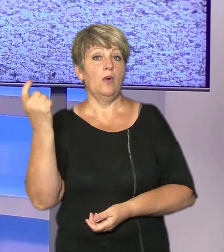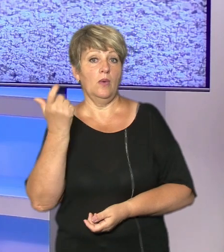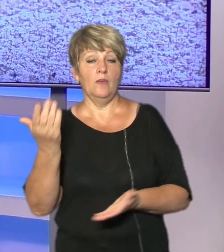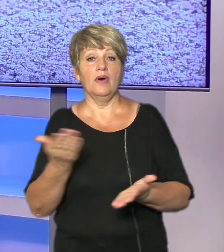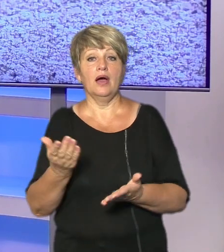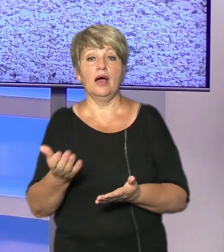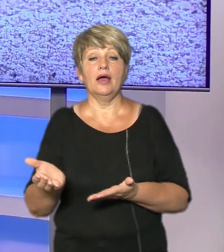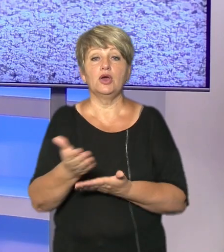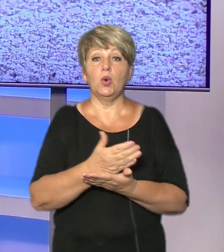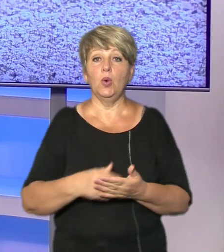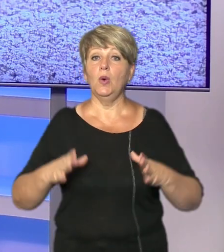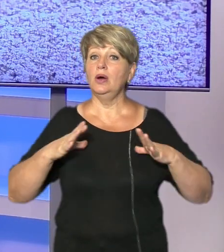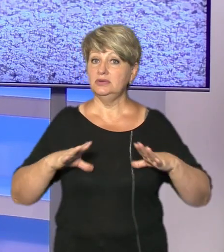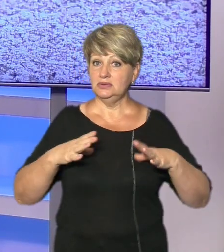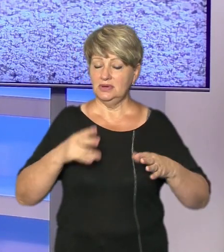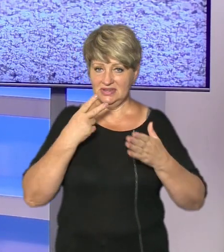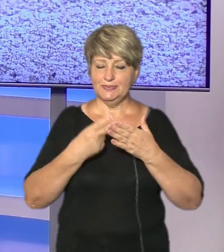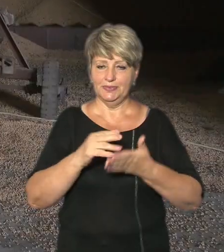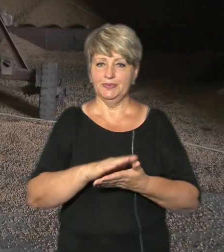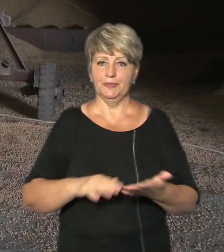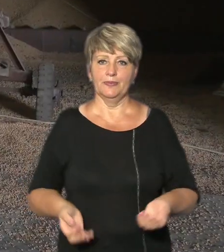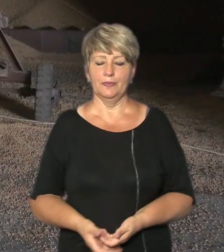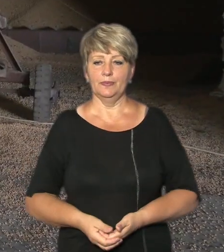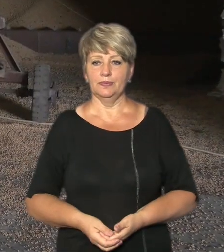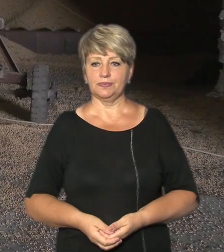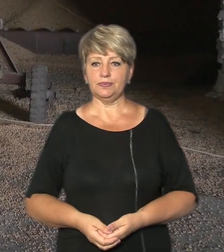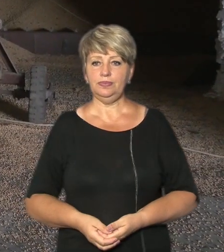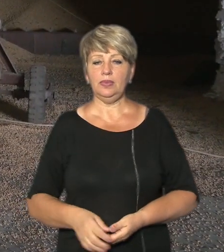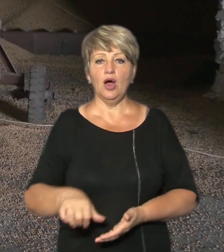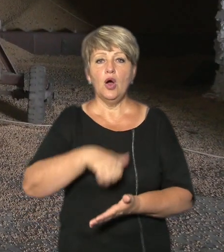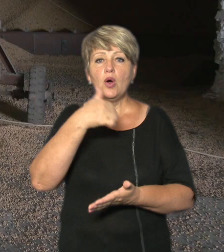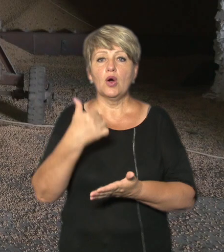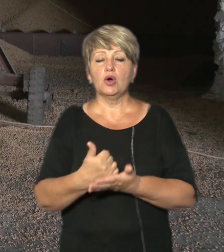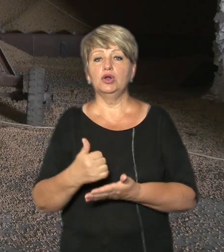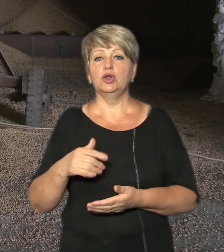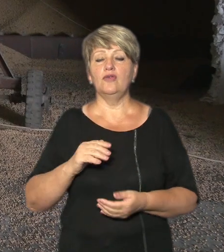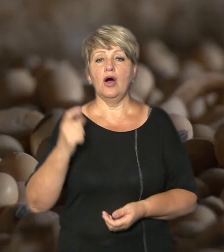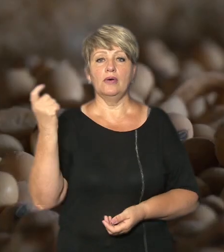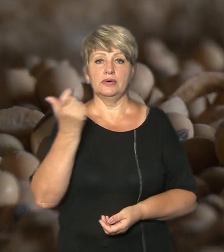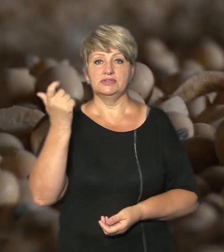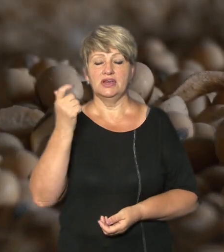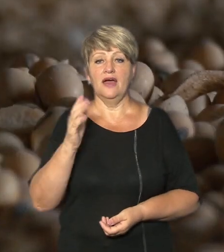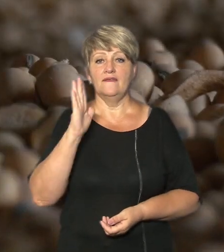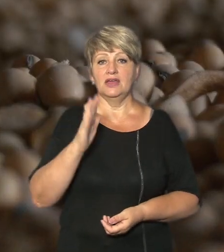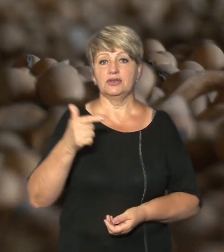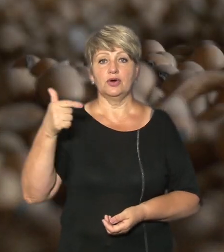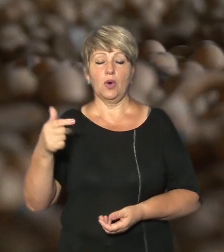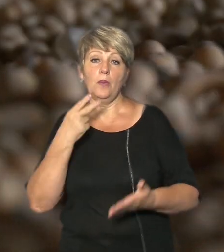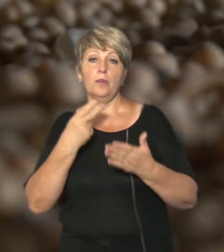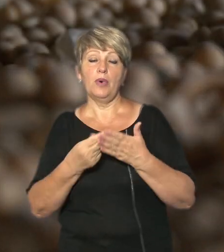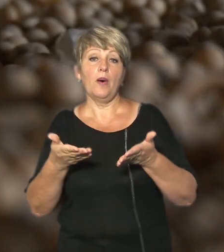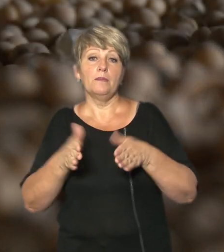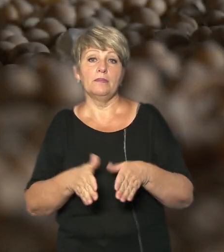врожаю очікують детальніше у сюжеті Голова фермерського господарства Віктор Гарагай Показує залишки